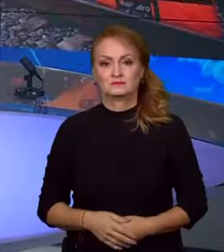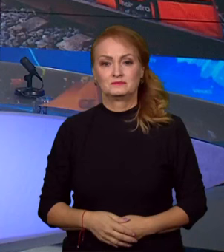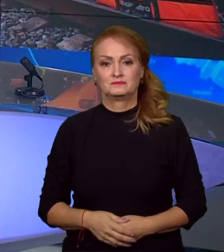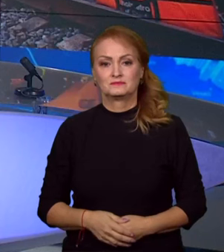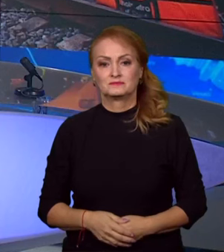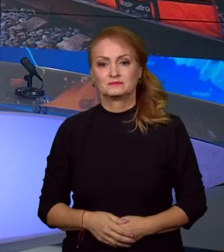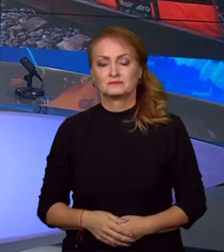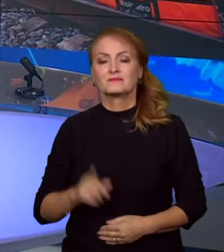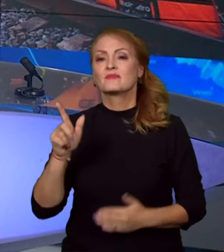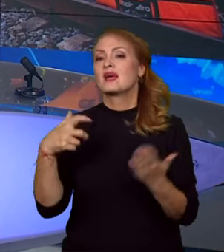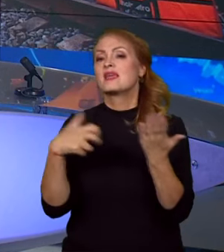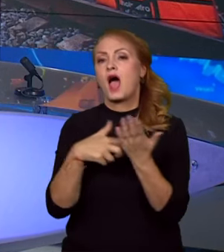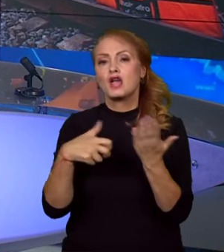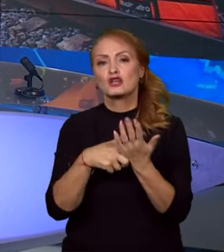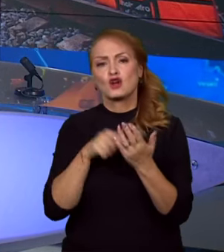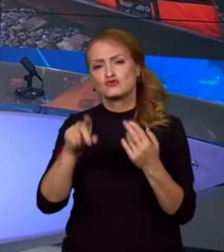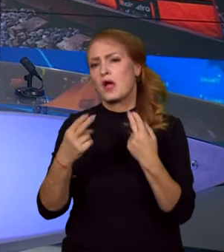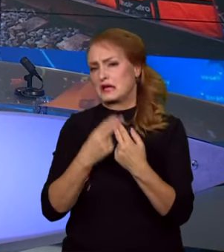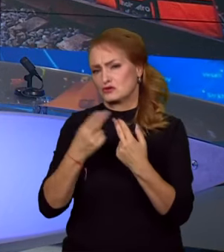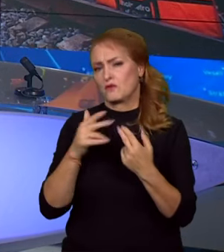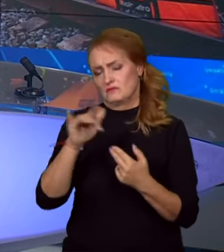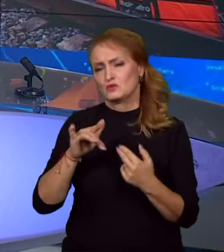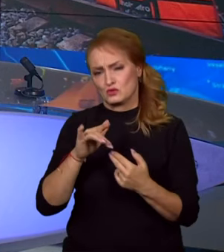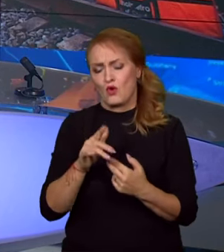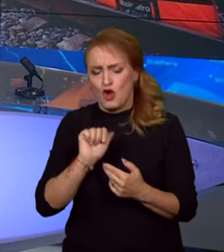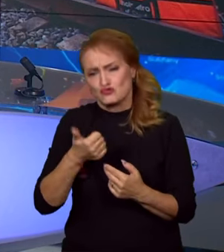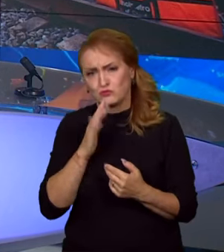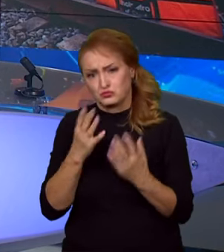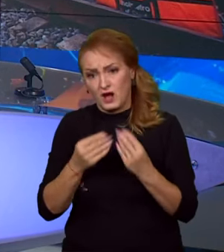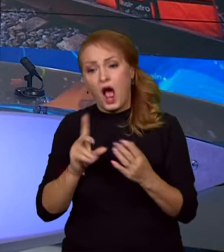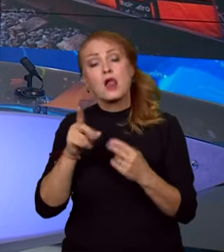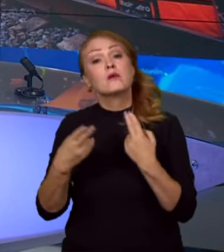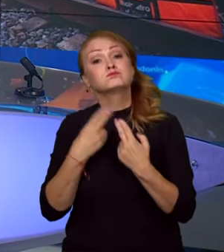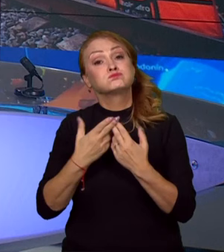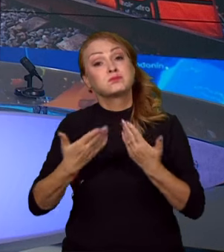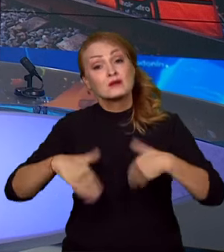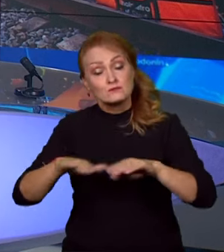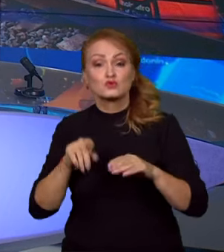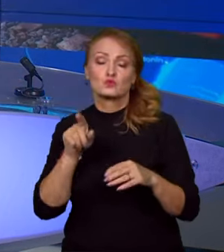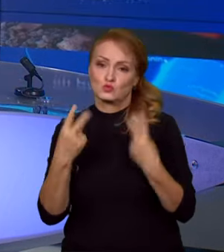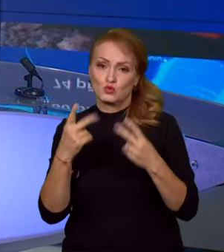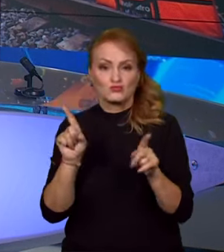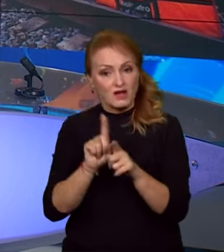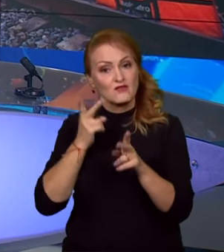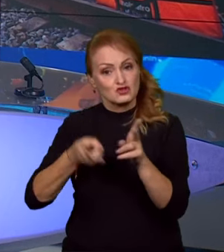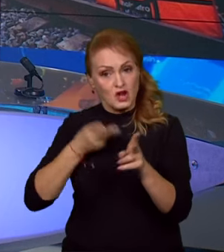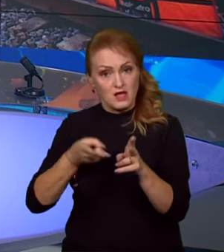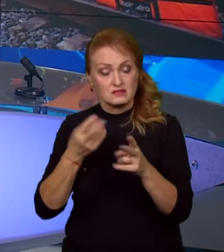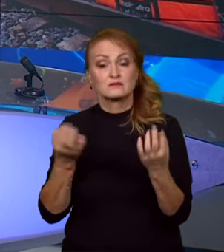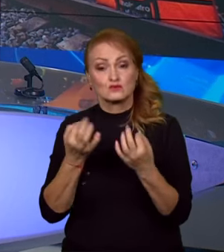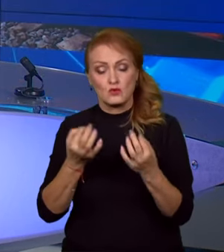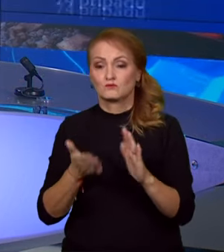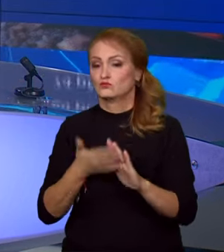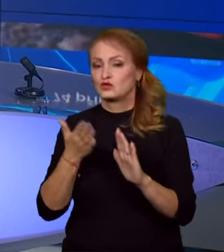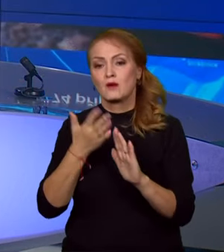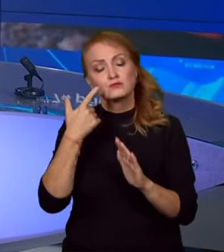O nádražích jako rizikových místech budeme ještě mluvit. Bezpečnost je ale důležitá přímo na samotné železnici. Podívejme se teď na počty